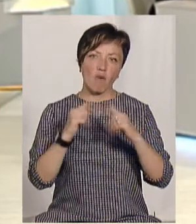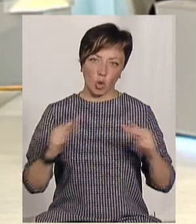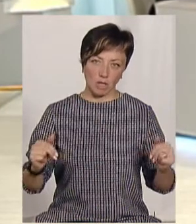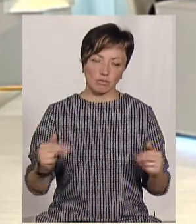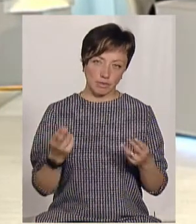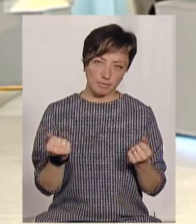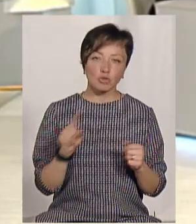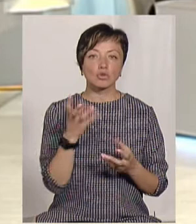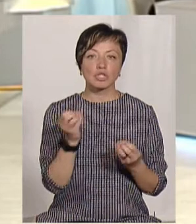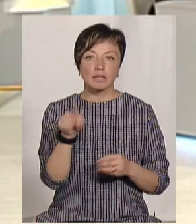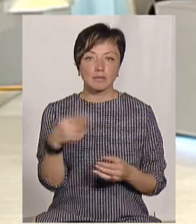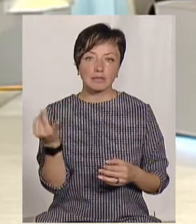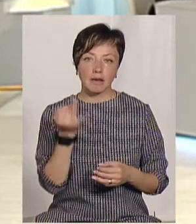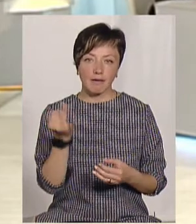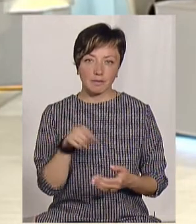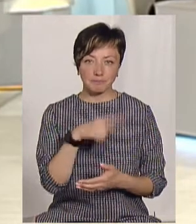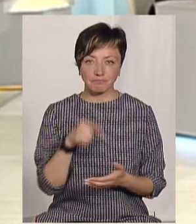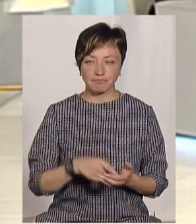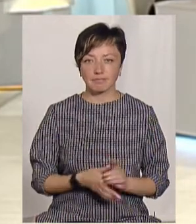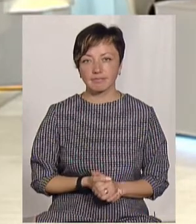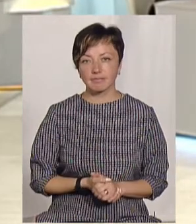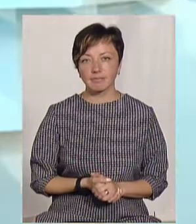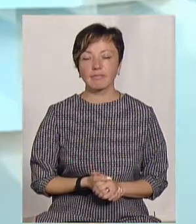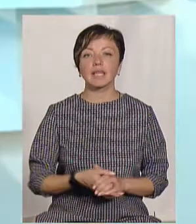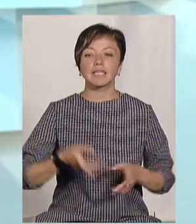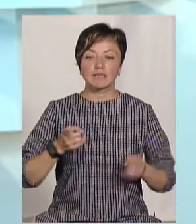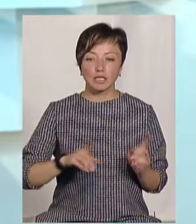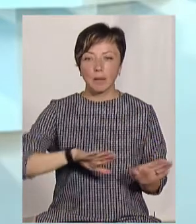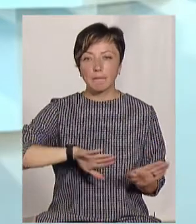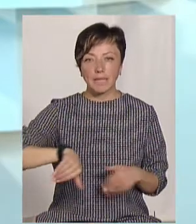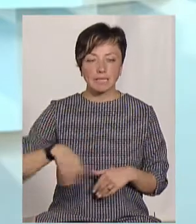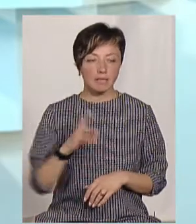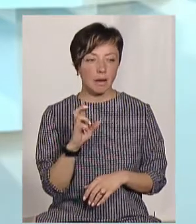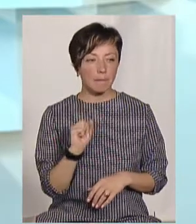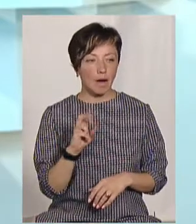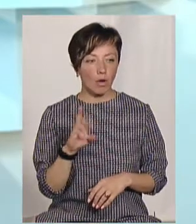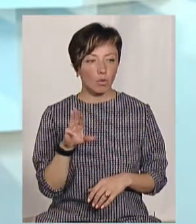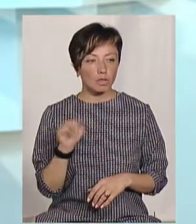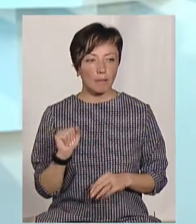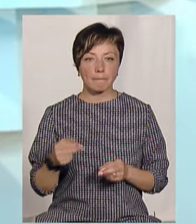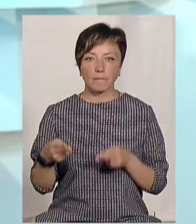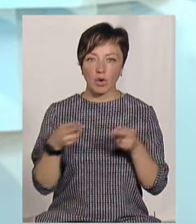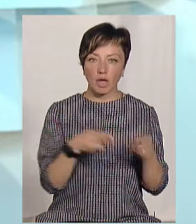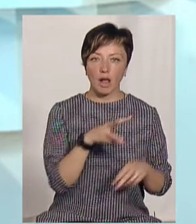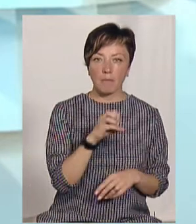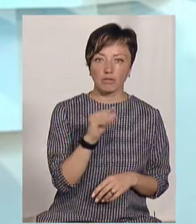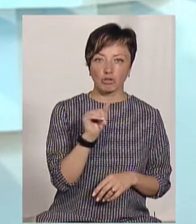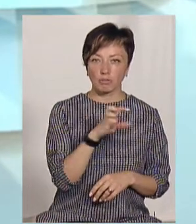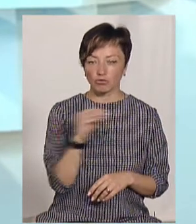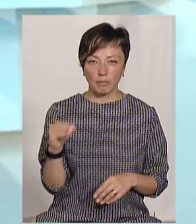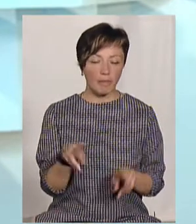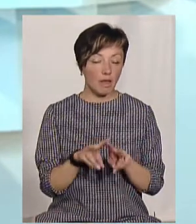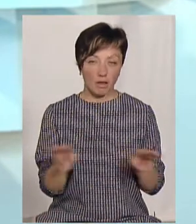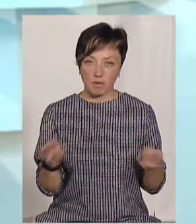фортецю. Що там ще є цікавим? Звісно, після Бакоти ми поїхали досліджувати Меджибіжську громаду, яка має